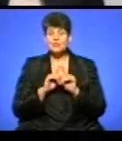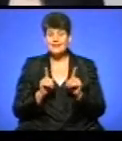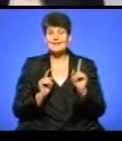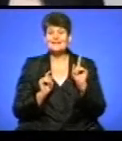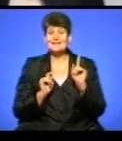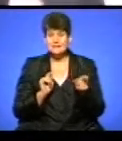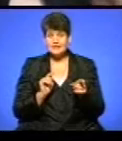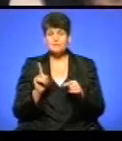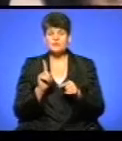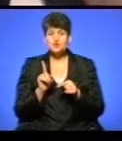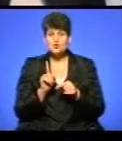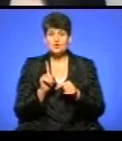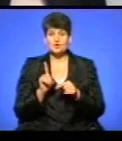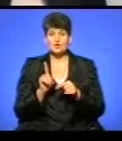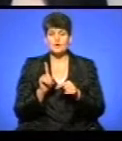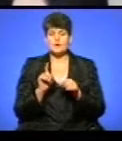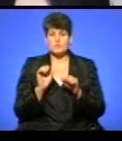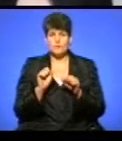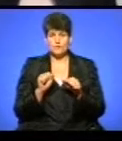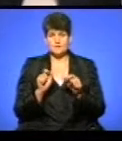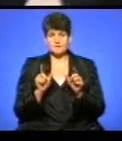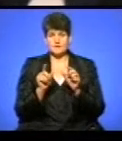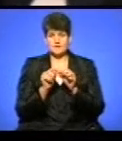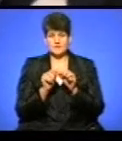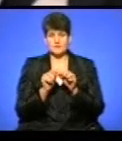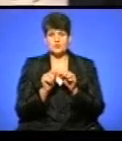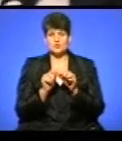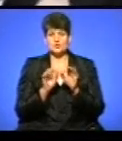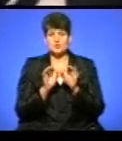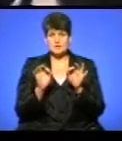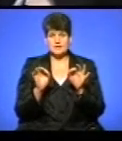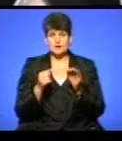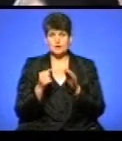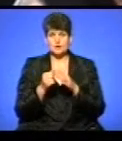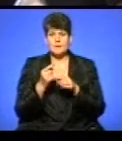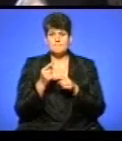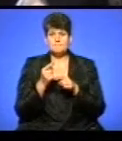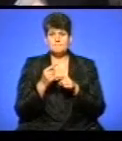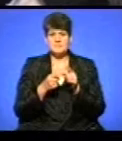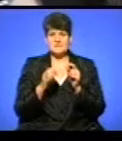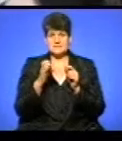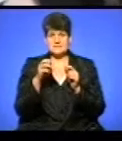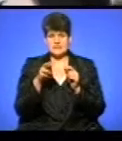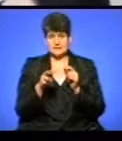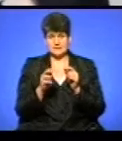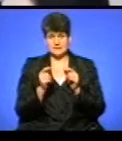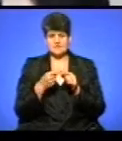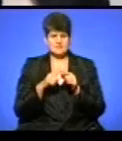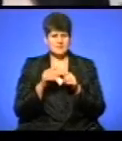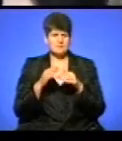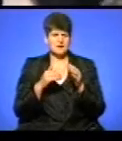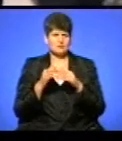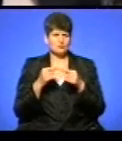здатність запаяти судину, скогулювати судину до пів сантиметра. Це практично любі